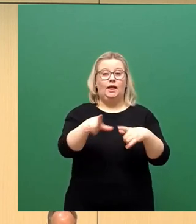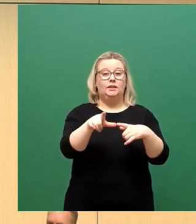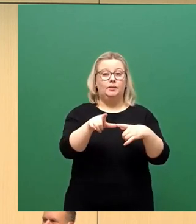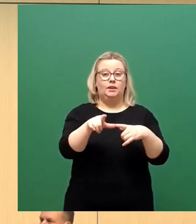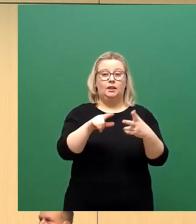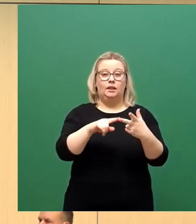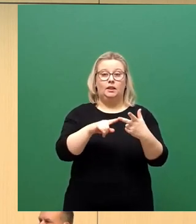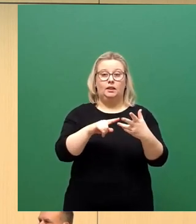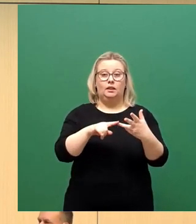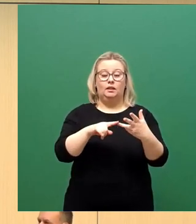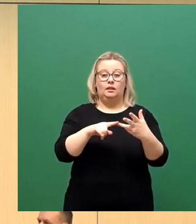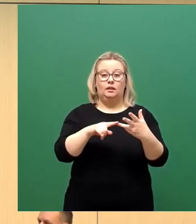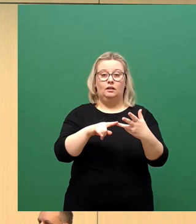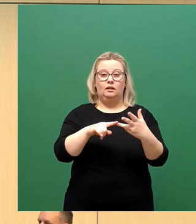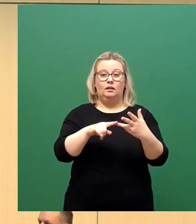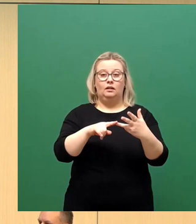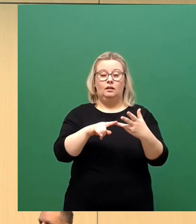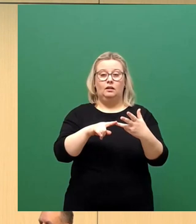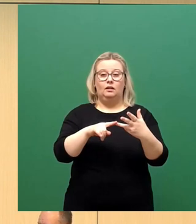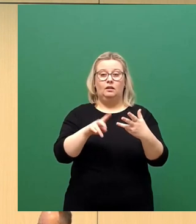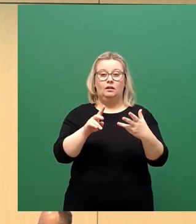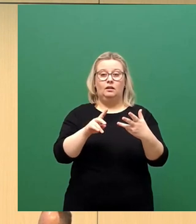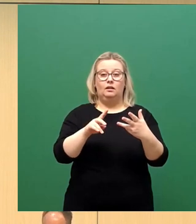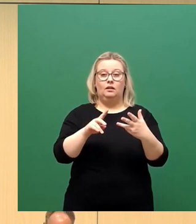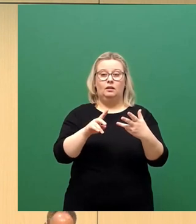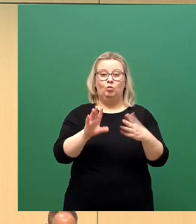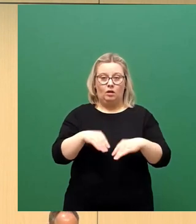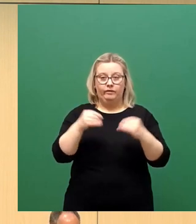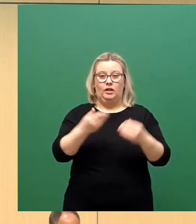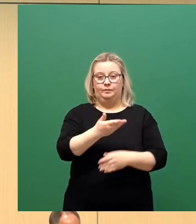Runde. Dann beginnen wir mit der Runde. AfD beginnt. Bitte schön, Herr Lobben.